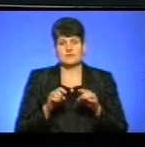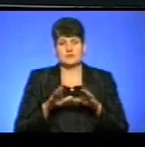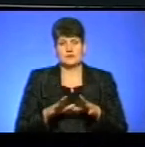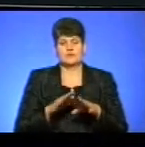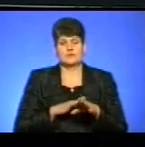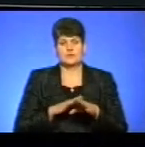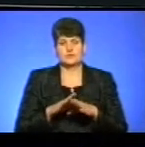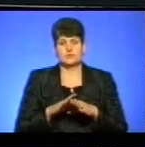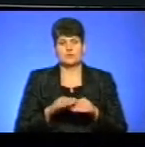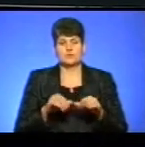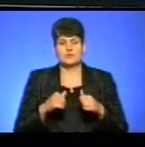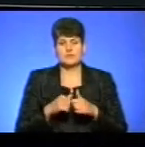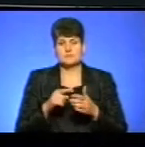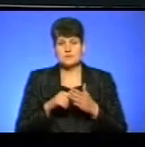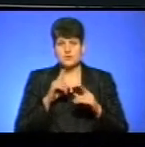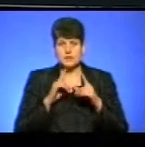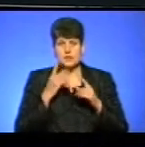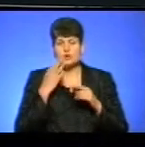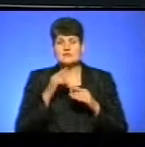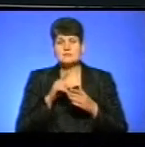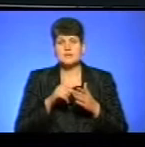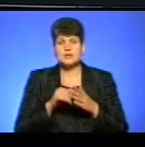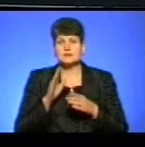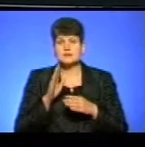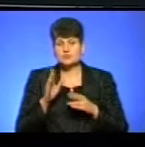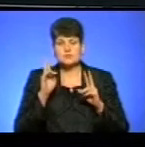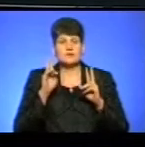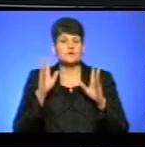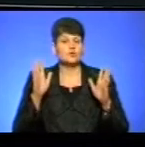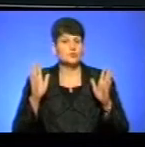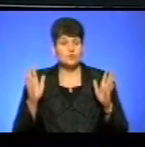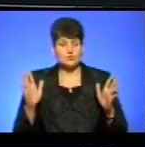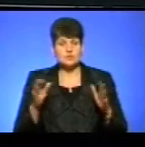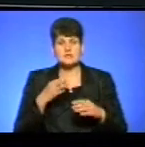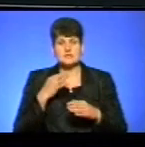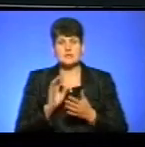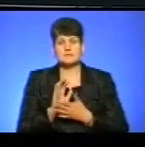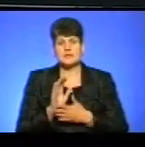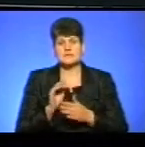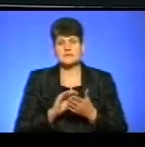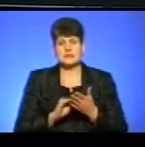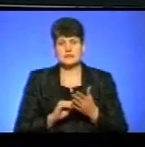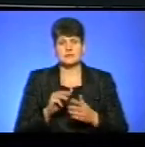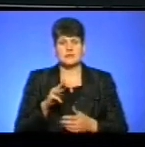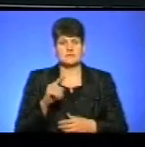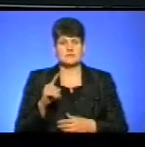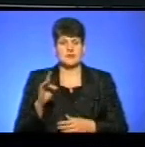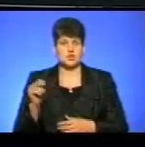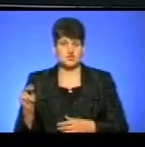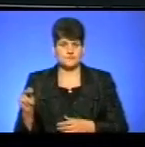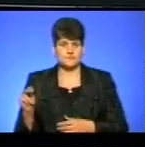Тернопільської міської ради. Коли це питання винесуть на виконком, поки невідомо, розповіла прессекретар міськради Мар'яна Зварич.